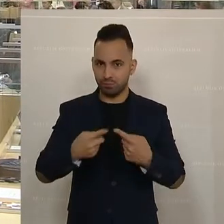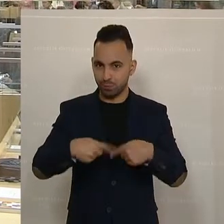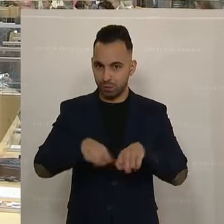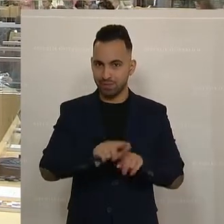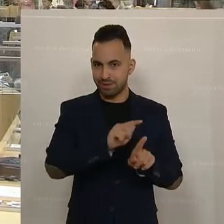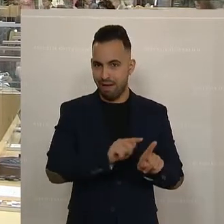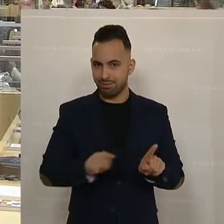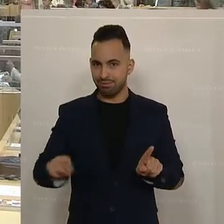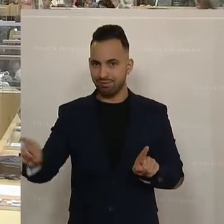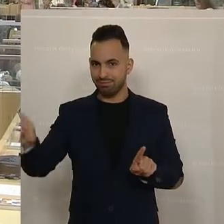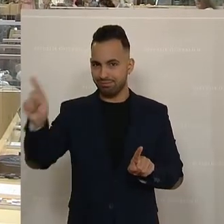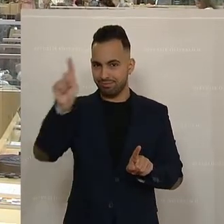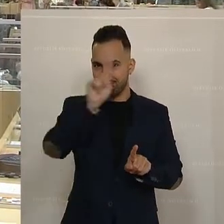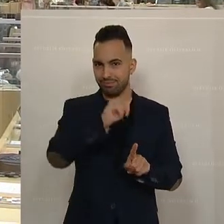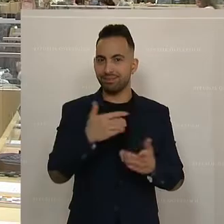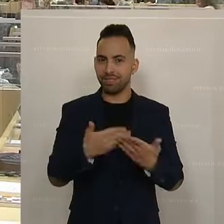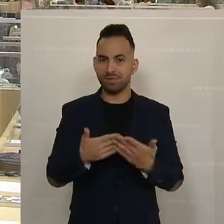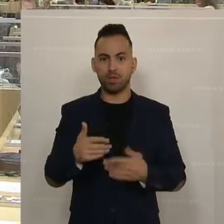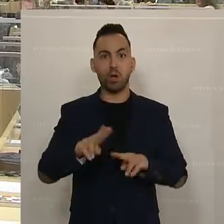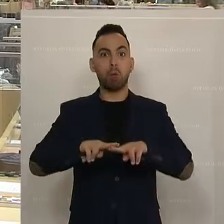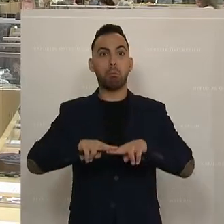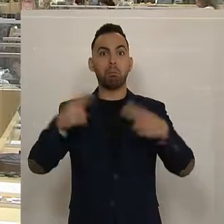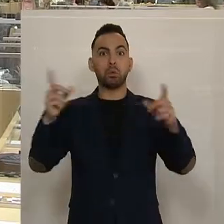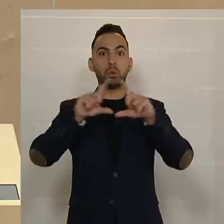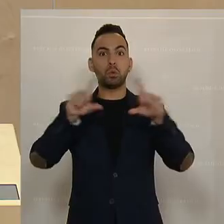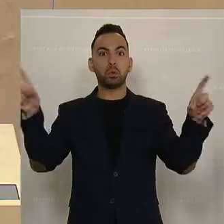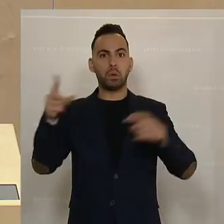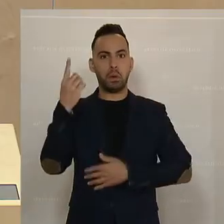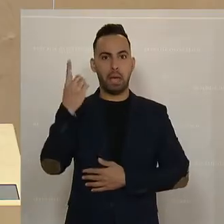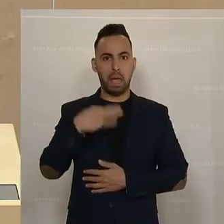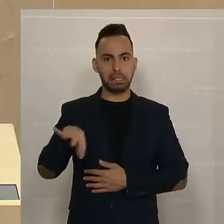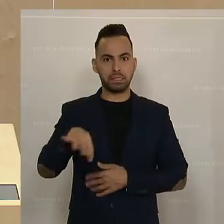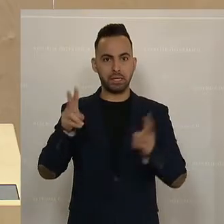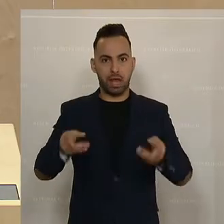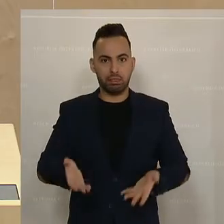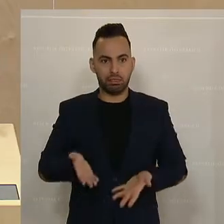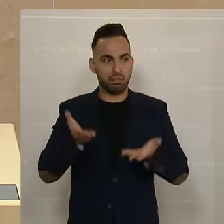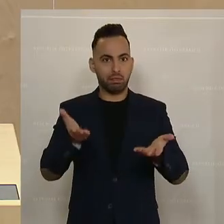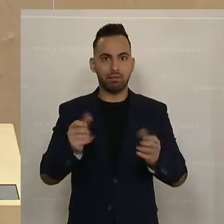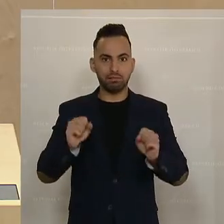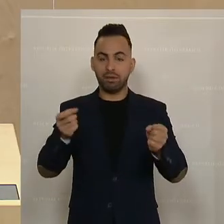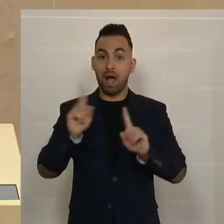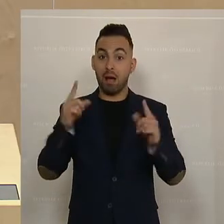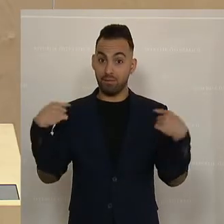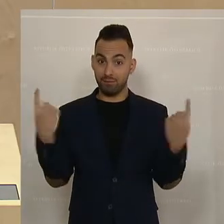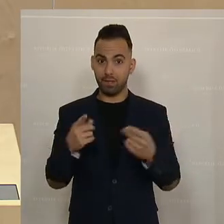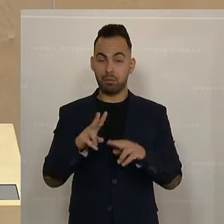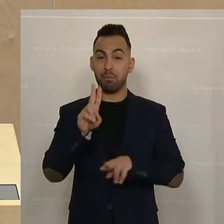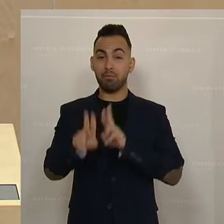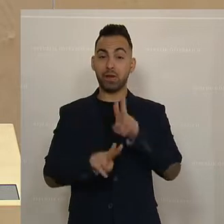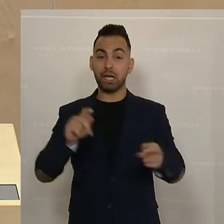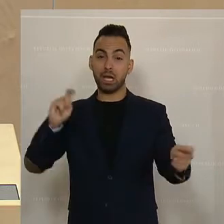dementsprechend ist es eben nicht allein der Bund, der hier tätig werden kann, aber der Bund legt mit diesem riesigen Pflegereformpaket